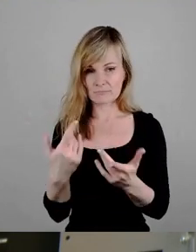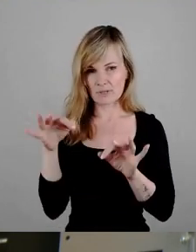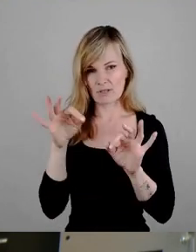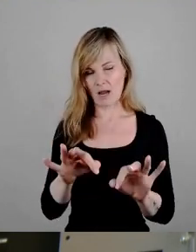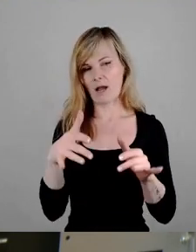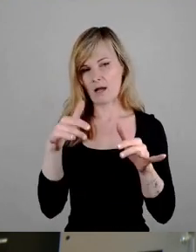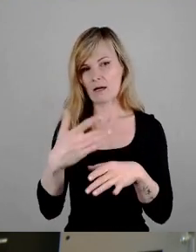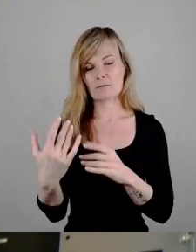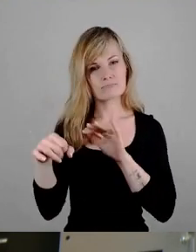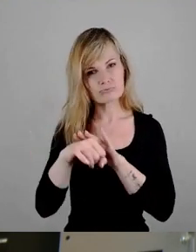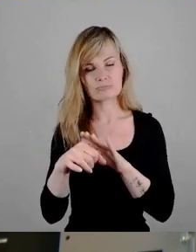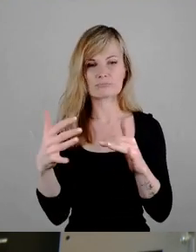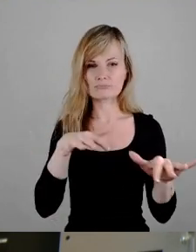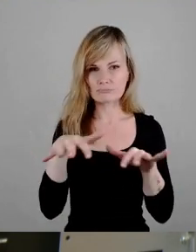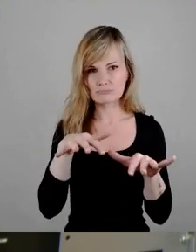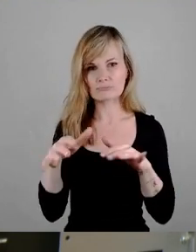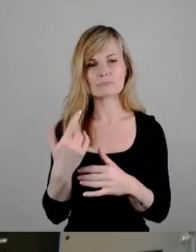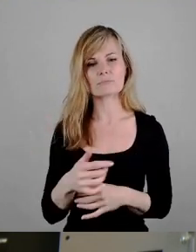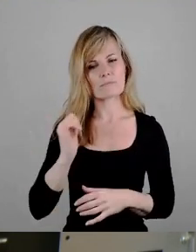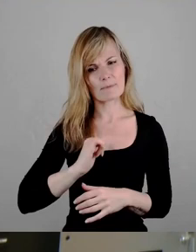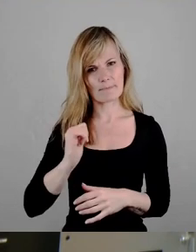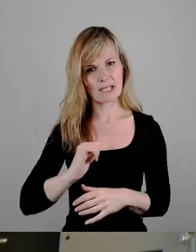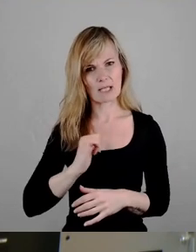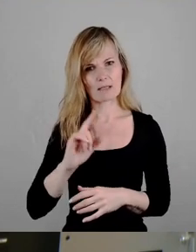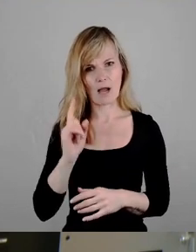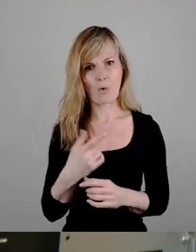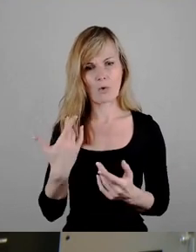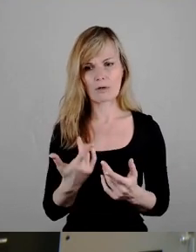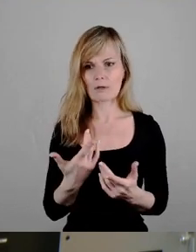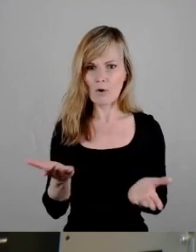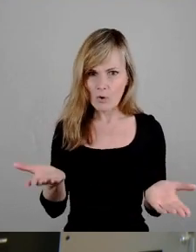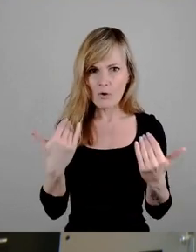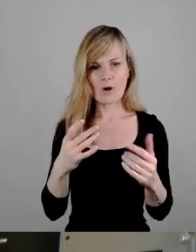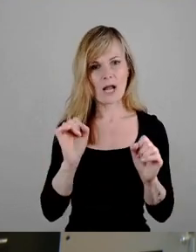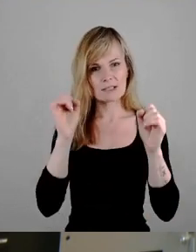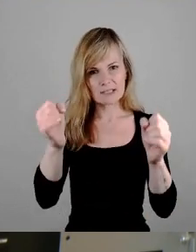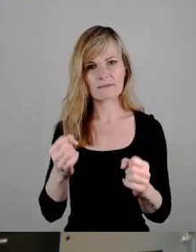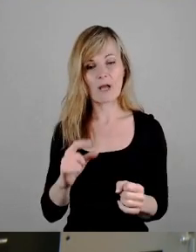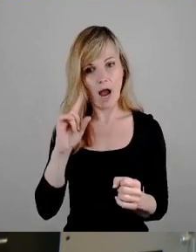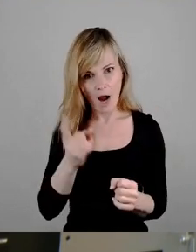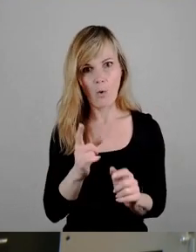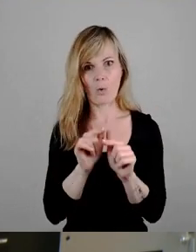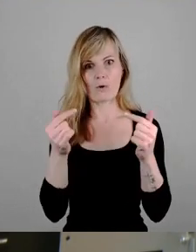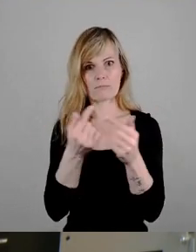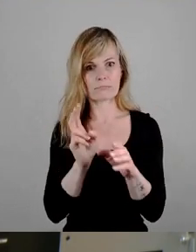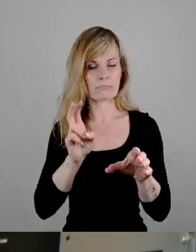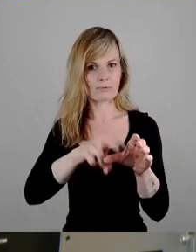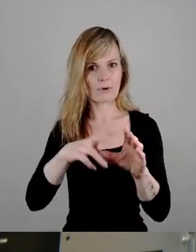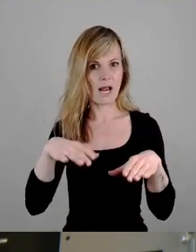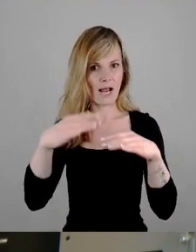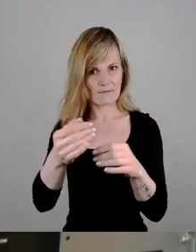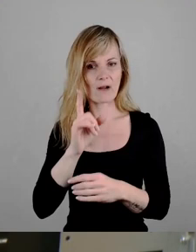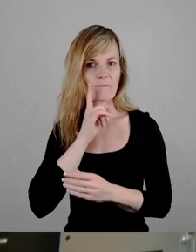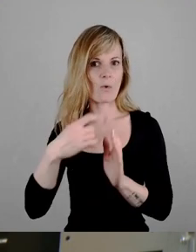für den Frauenfußball, Mädels zu aktivieren, dem Ball nachzujagen. Aus dem Grund bitte ich